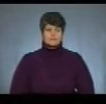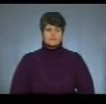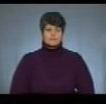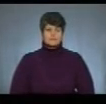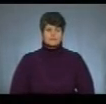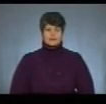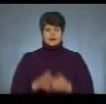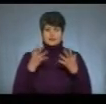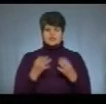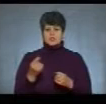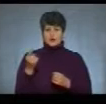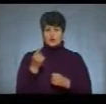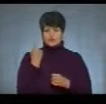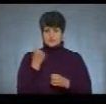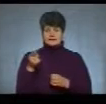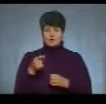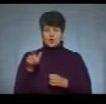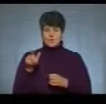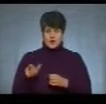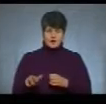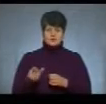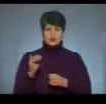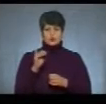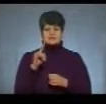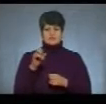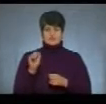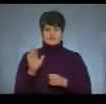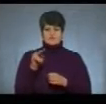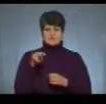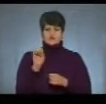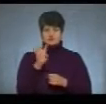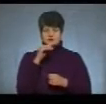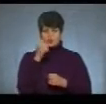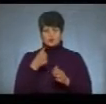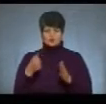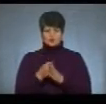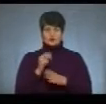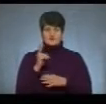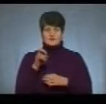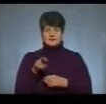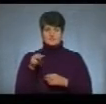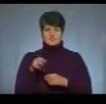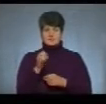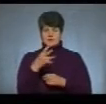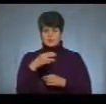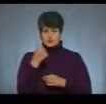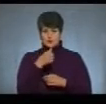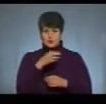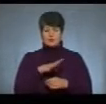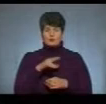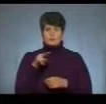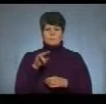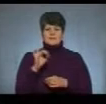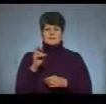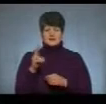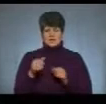Ще один тернополянин Юрій Заблоцький з вересня 2014 року до квітня 2015-го перебував у Пісках за